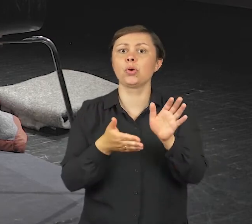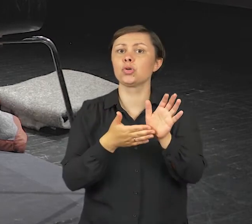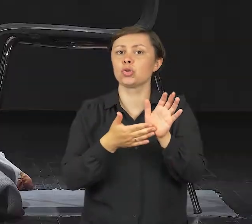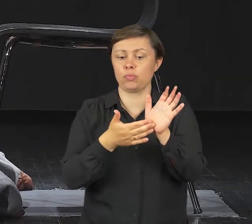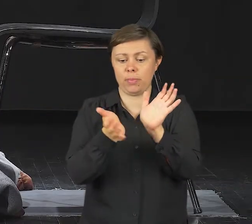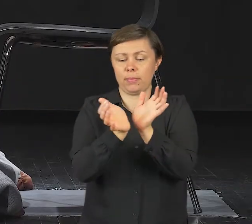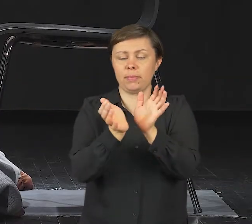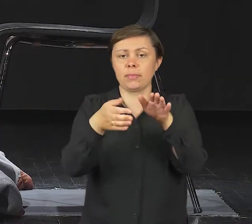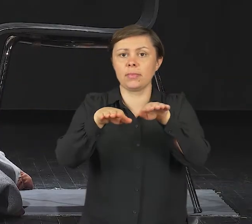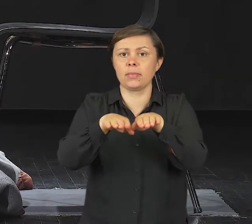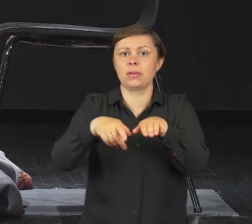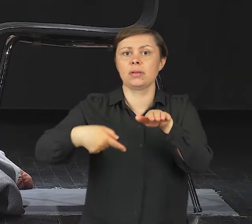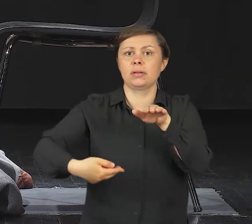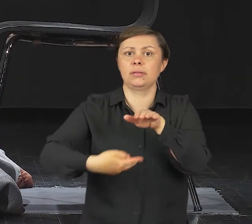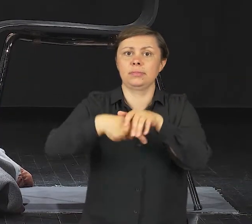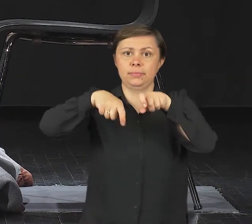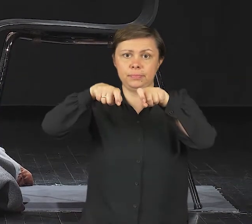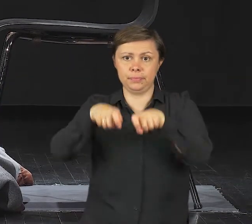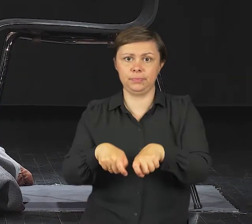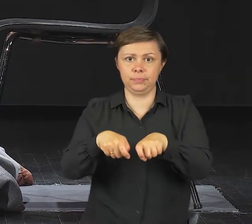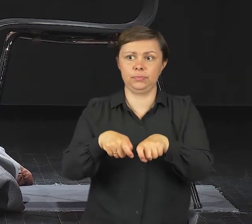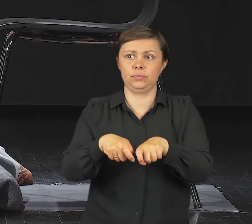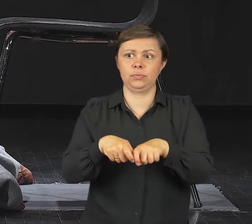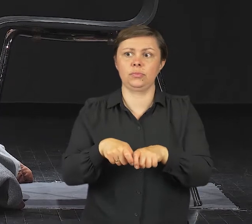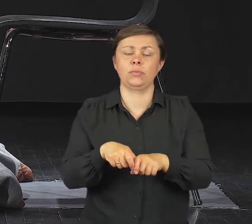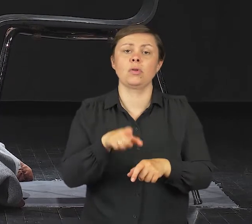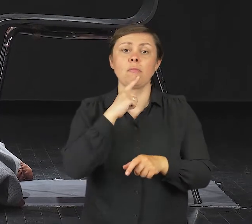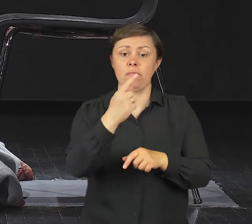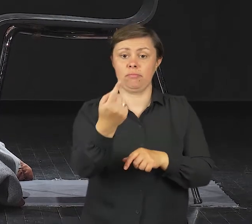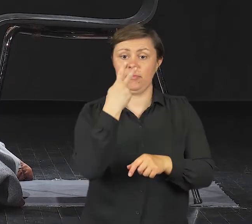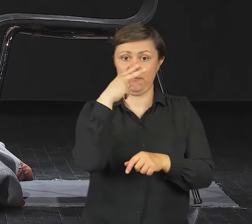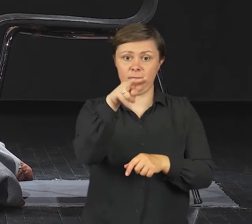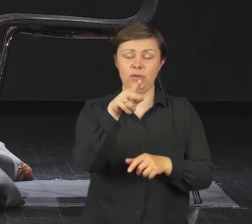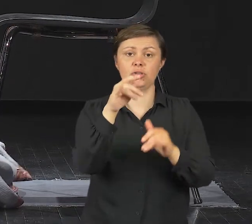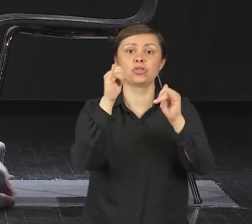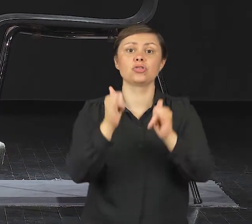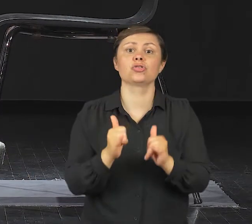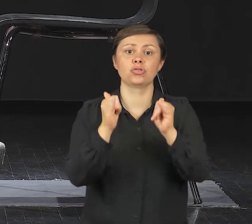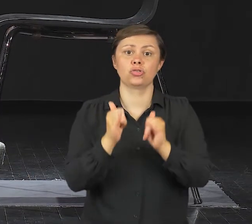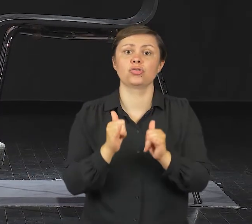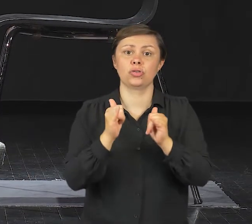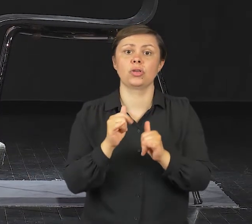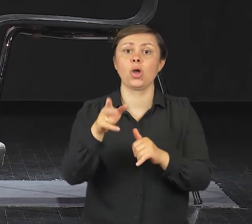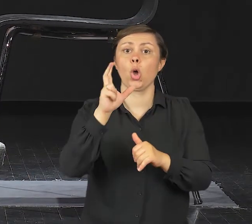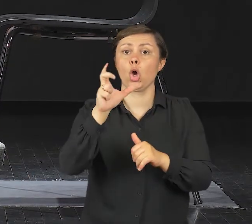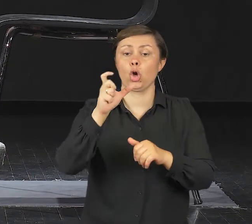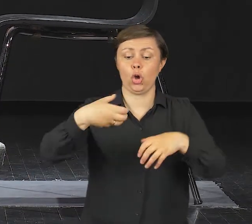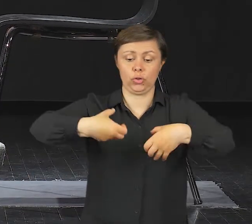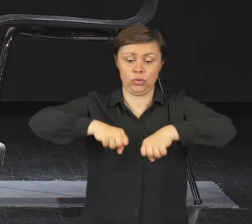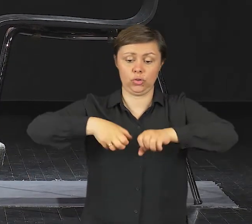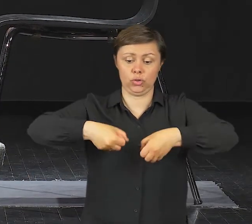piętach do adhomukhavirasany, przodem do krzesła. Tylko odzwinięty